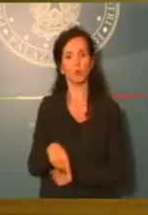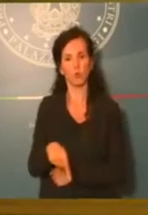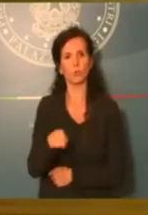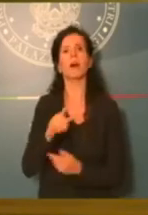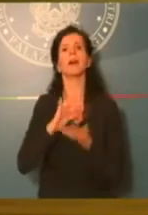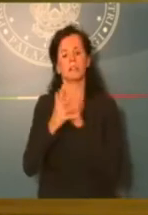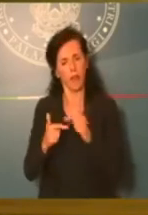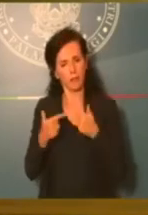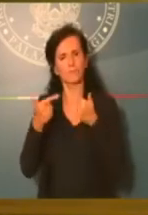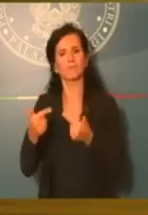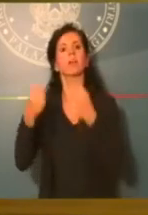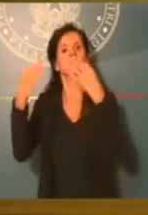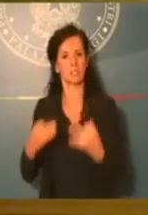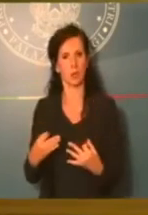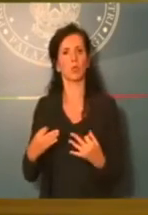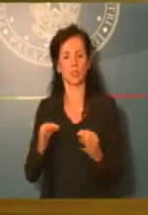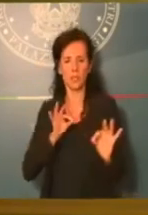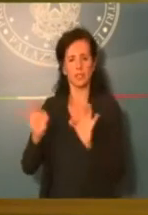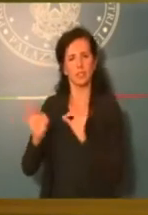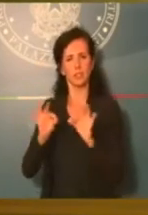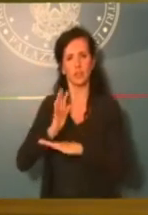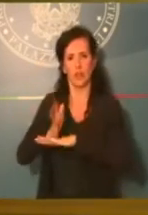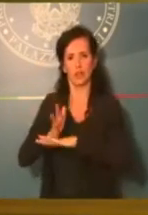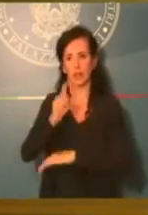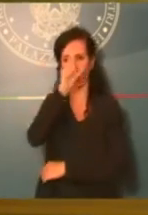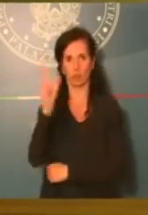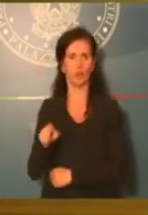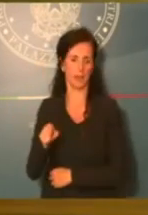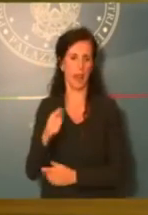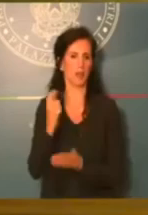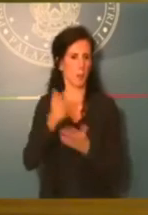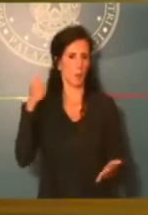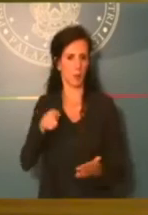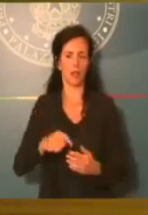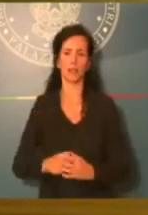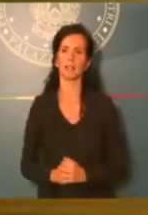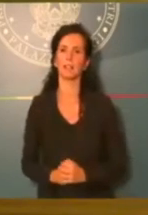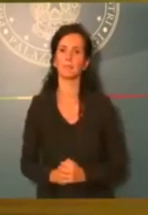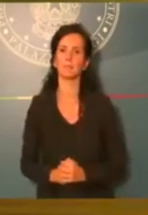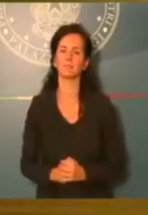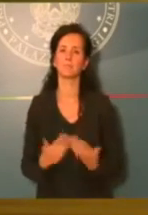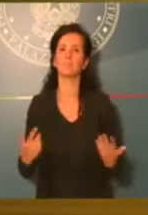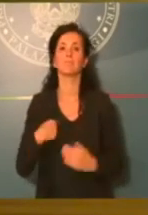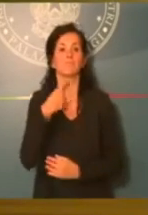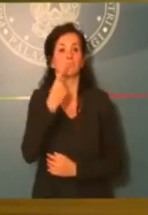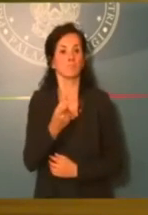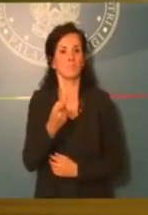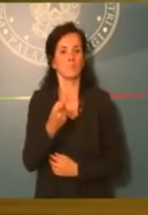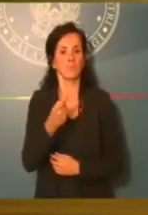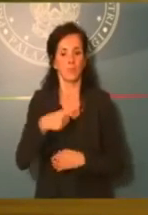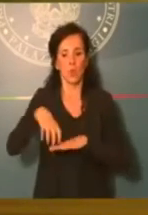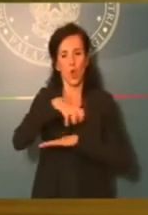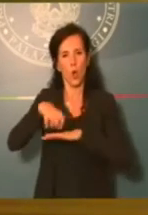sicurezza importanti e strategici per il nostro Paese. Vi dicevo che le aree di intervento commissariale sono